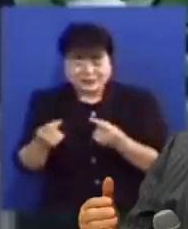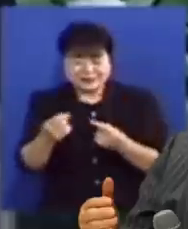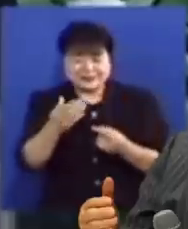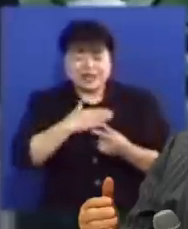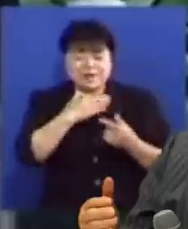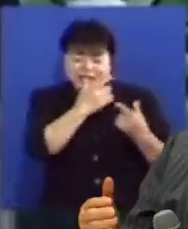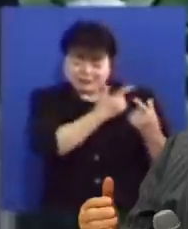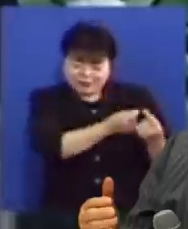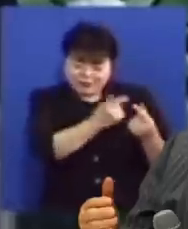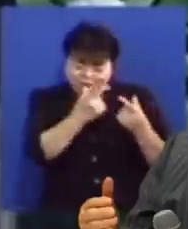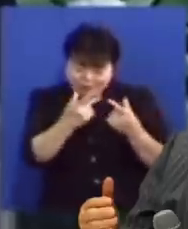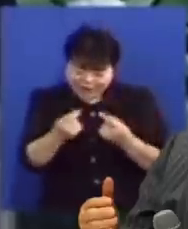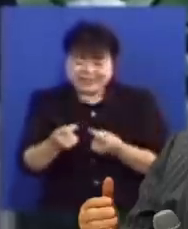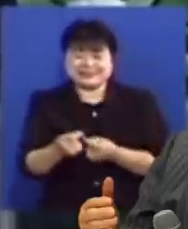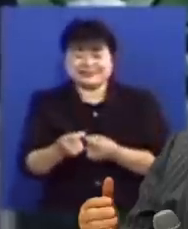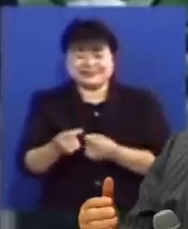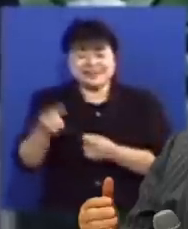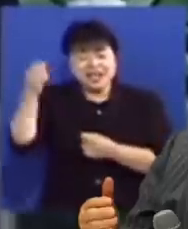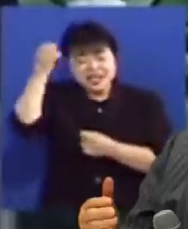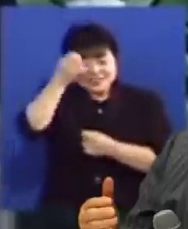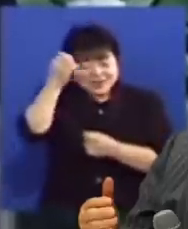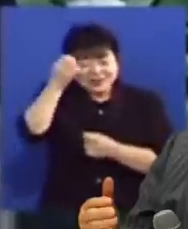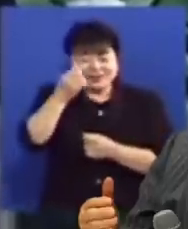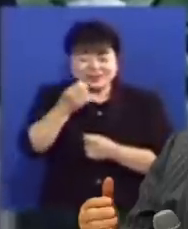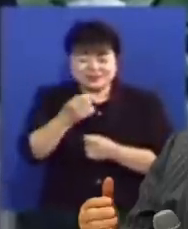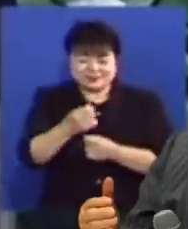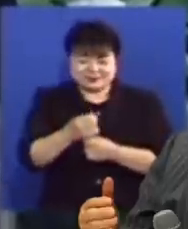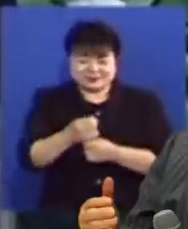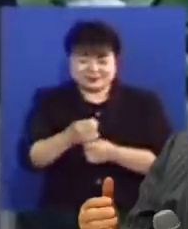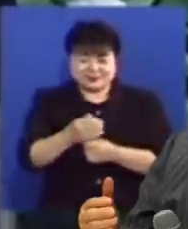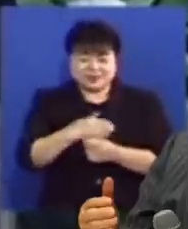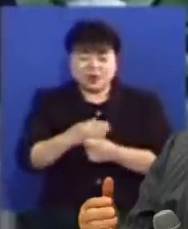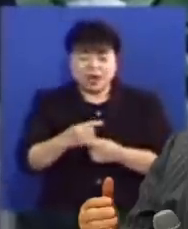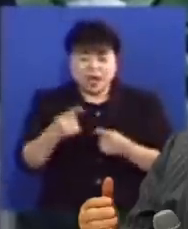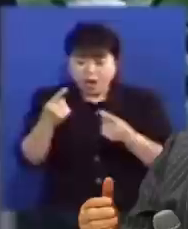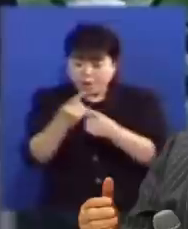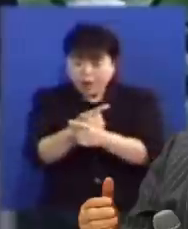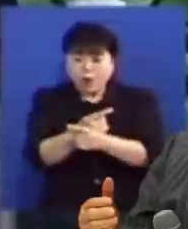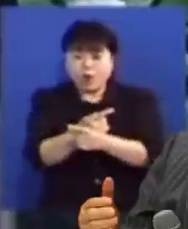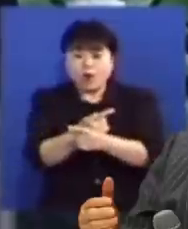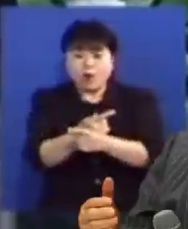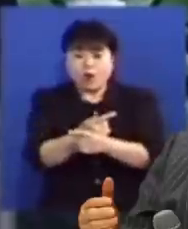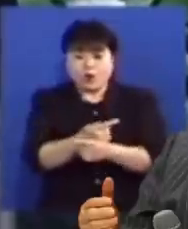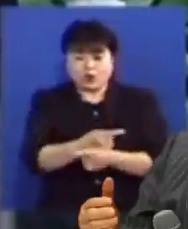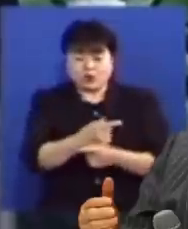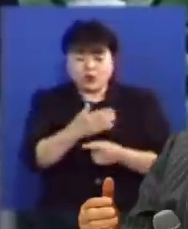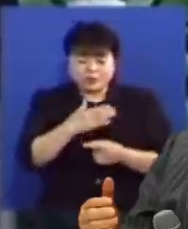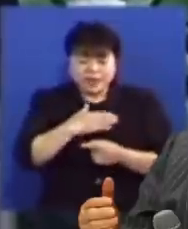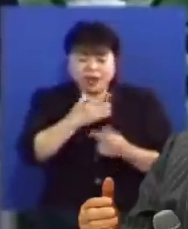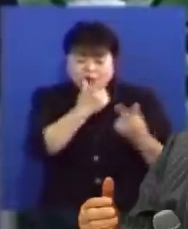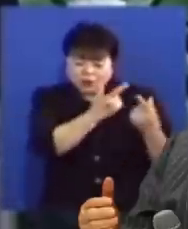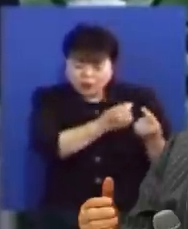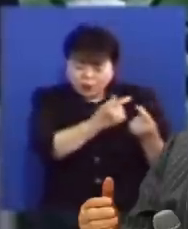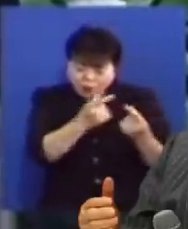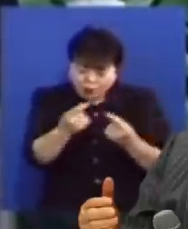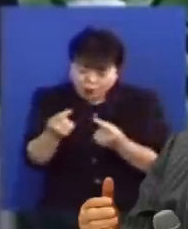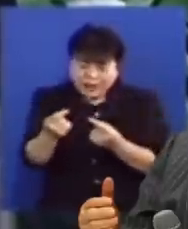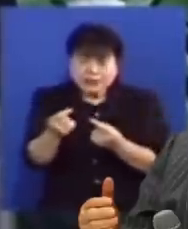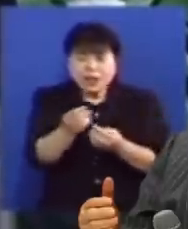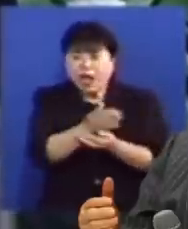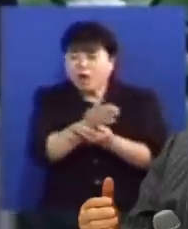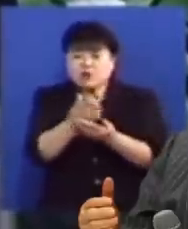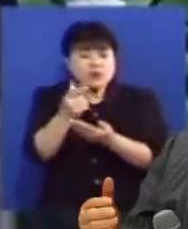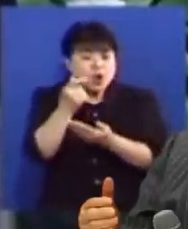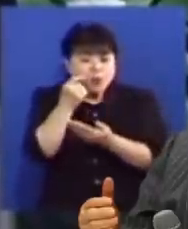똑같은 분이다 나와 바꿔쳐놔도 내가 건지 그가 낸지 분별 못할 정도로